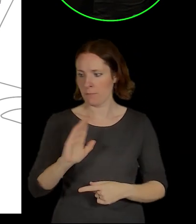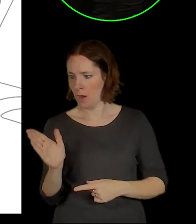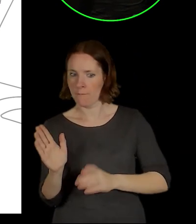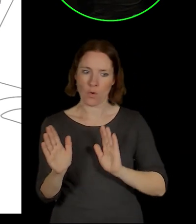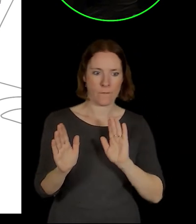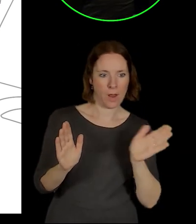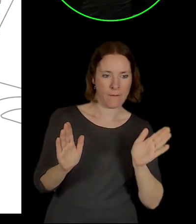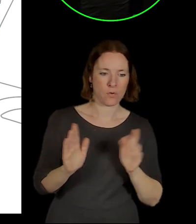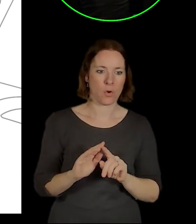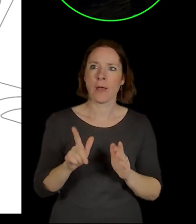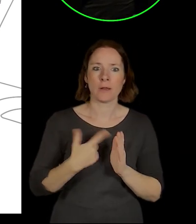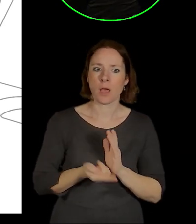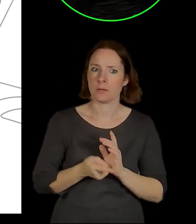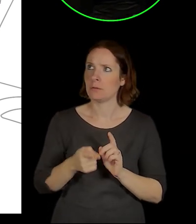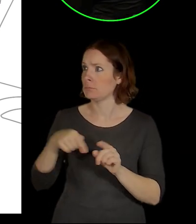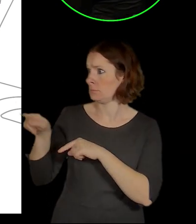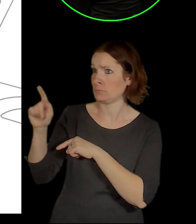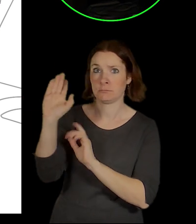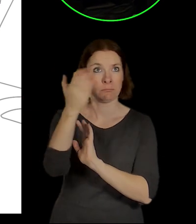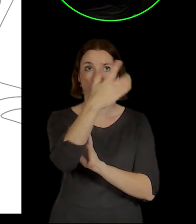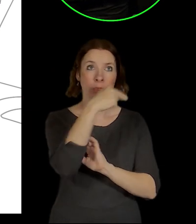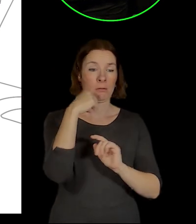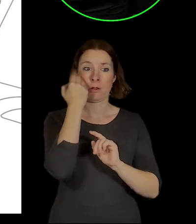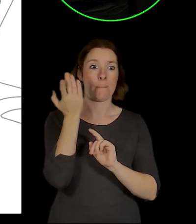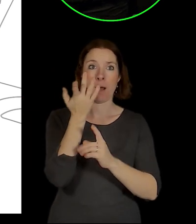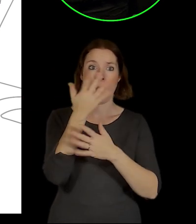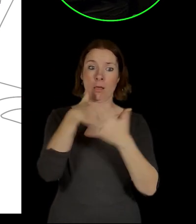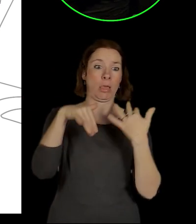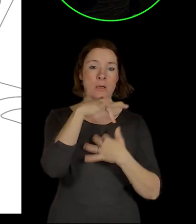doleva. Netočíte se 360 stupňů, netočíte se,